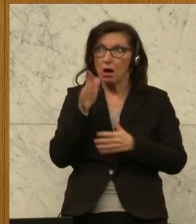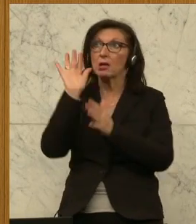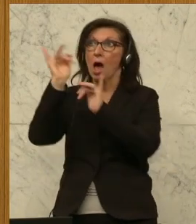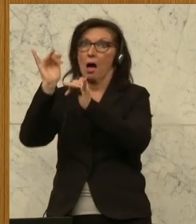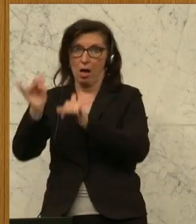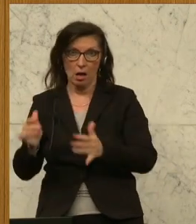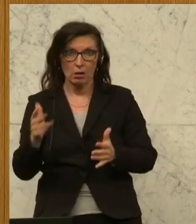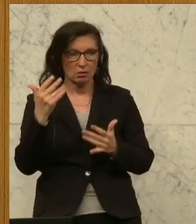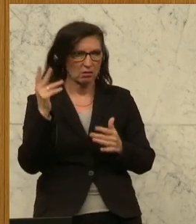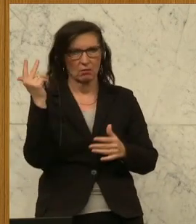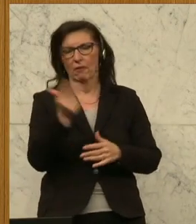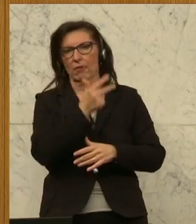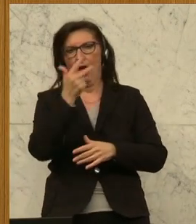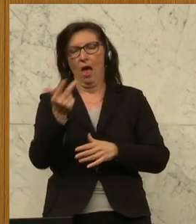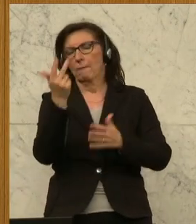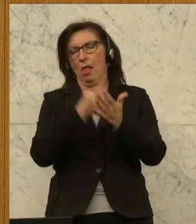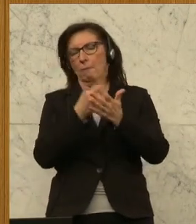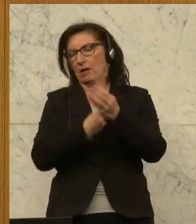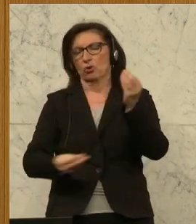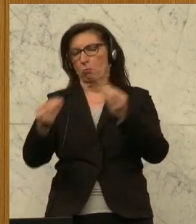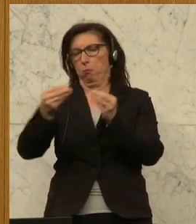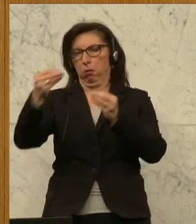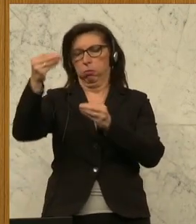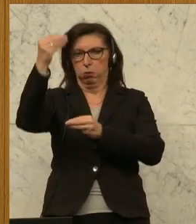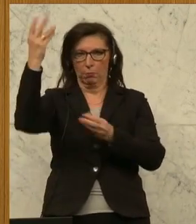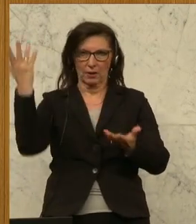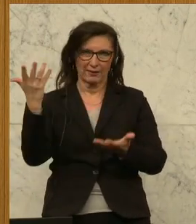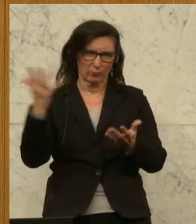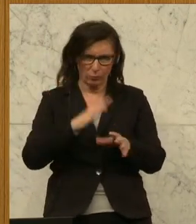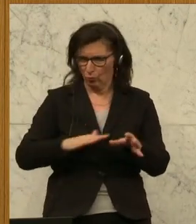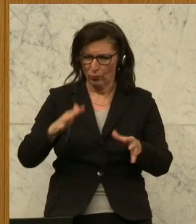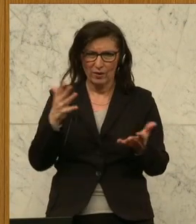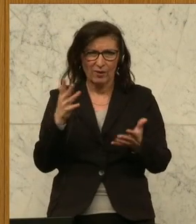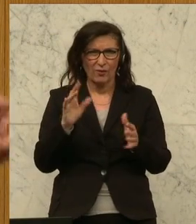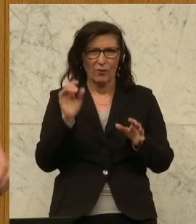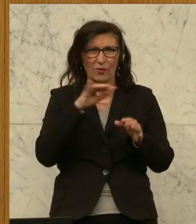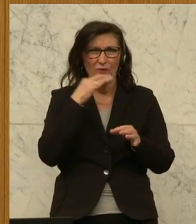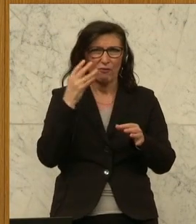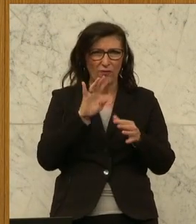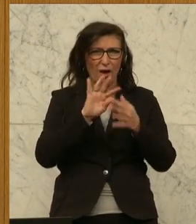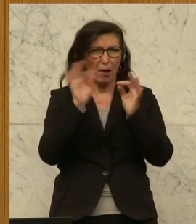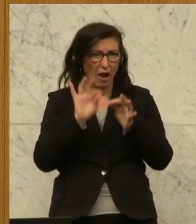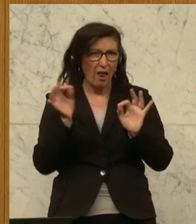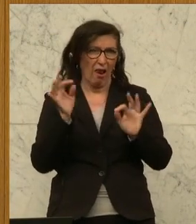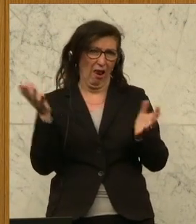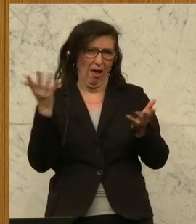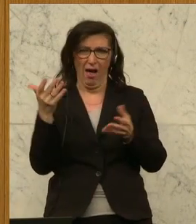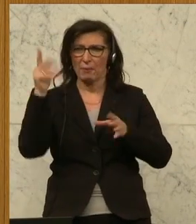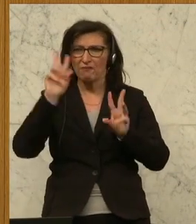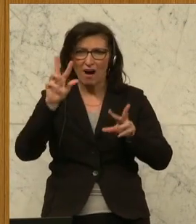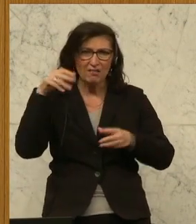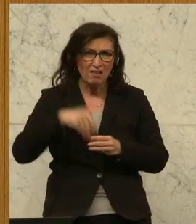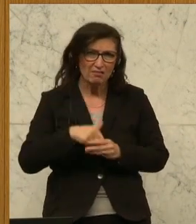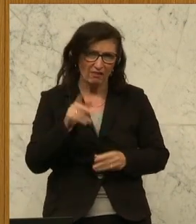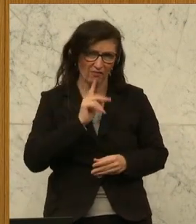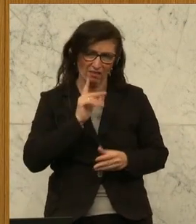inzwischen schon dreimal so viel gekostet, wie angekündigt. Und drumherum ist viel Text und nichts dahinter. Und da braucht es